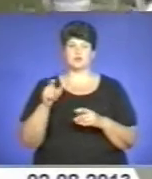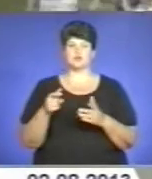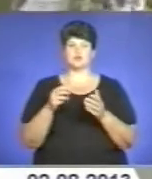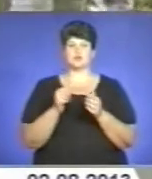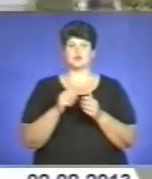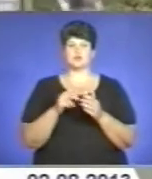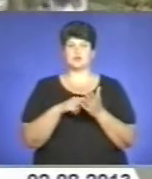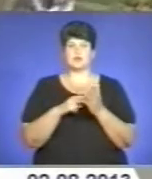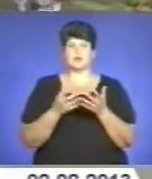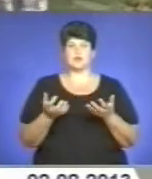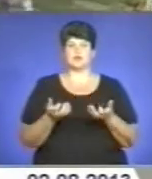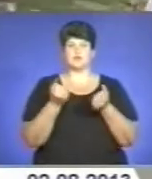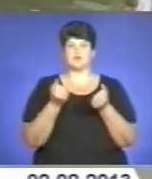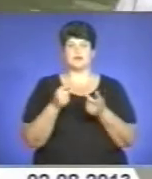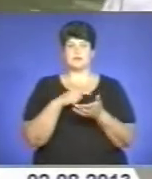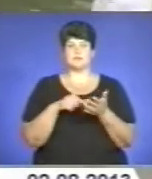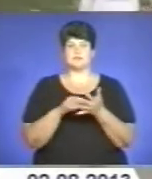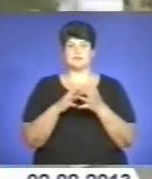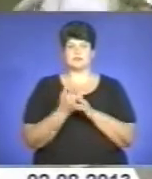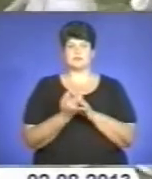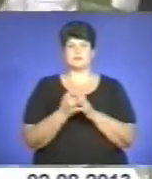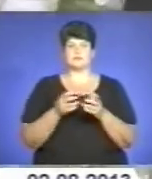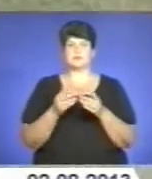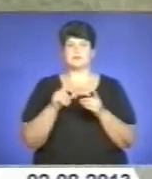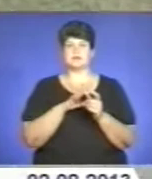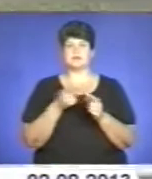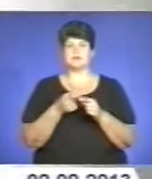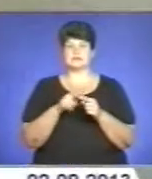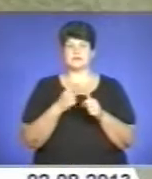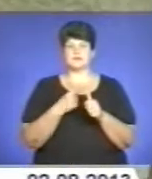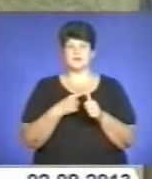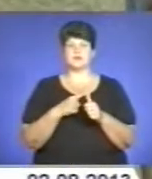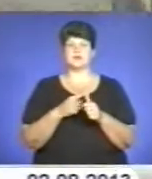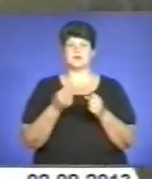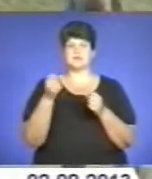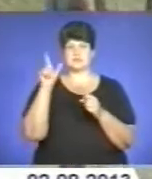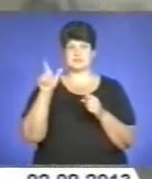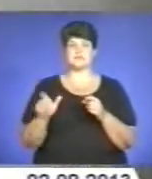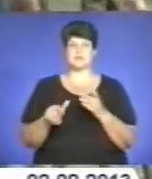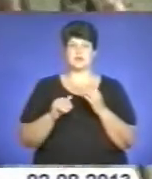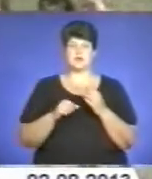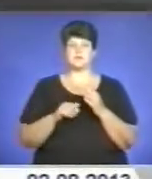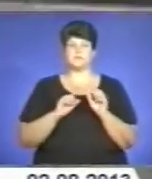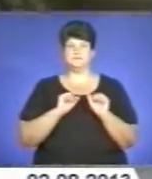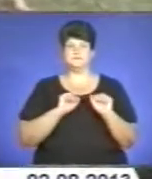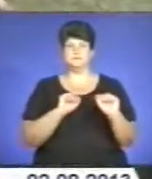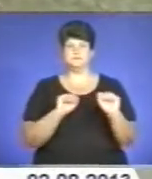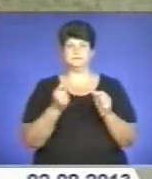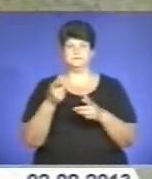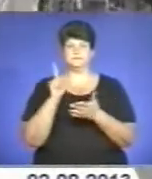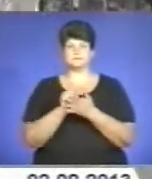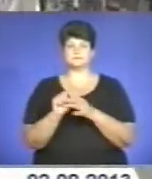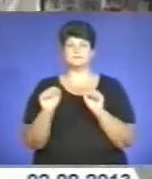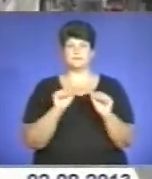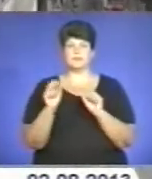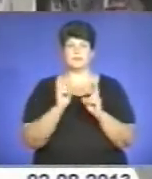-обліч і рятували міста та села громадою. Це називалося цивільною обороною. 1 липня набув чинності новий цивільний кодекс, який зобов'язує керівників